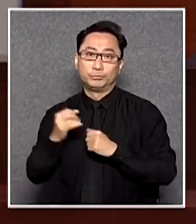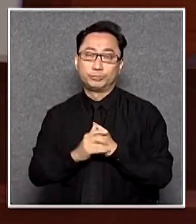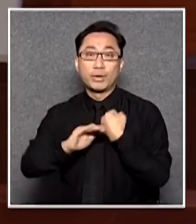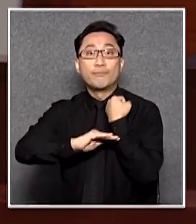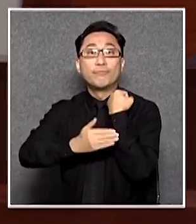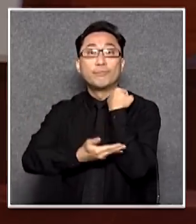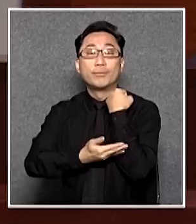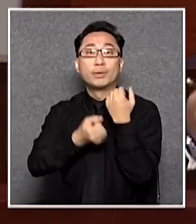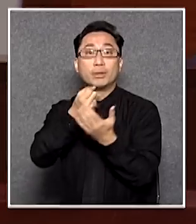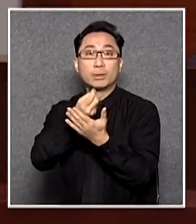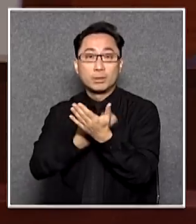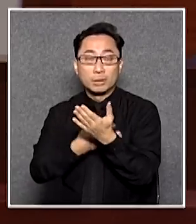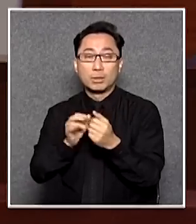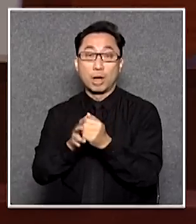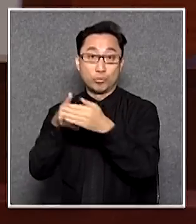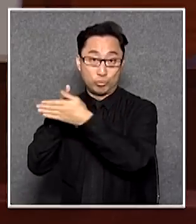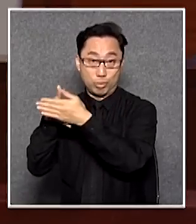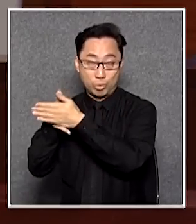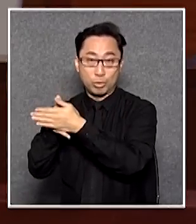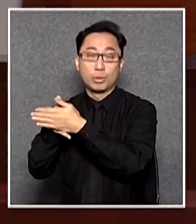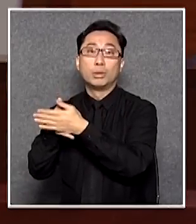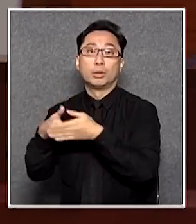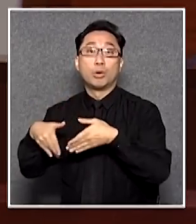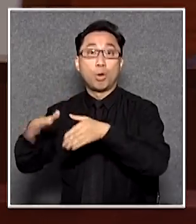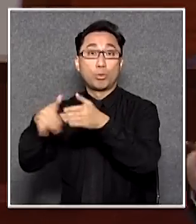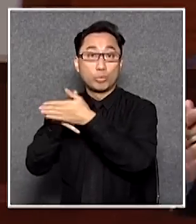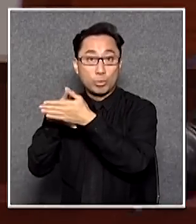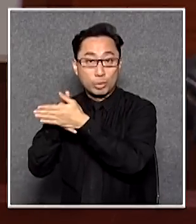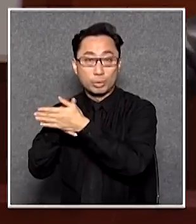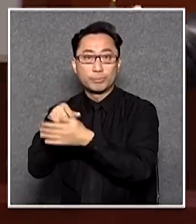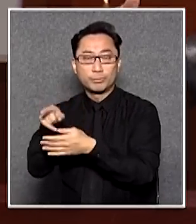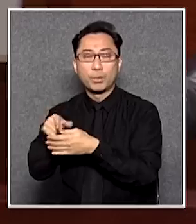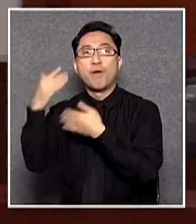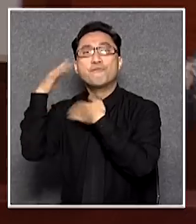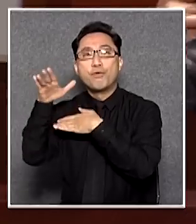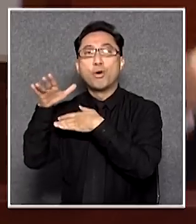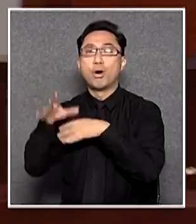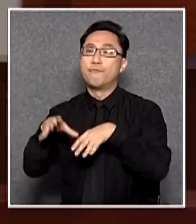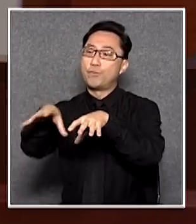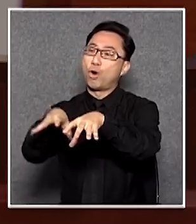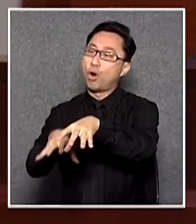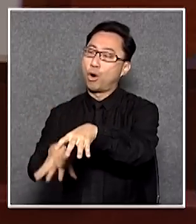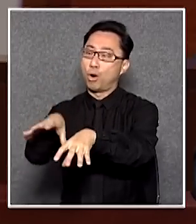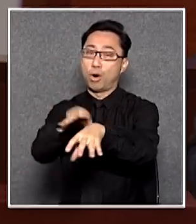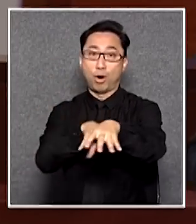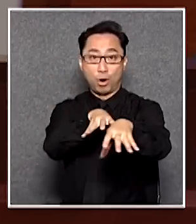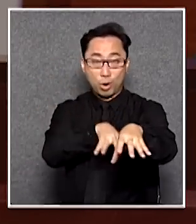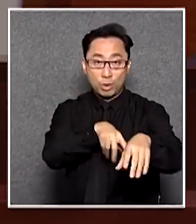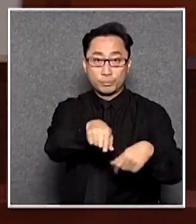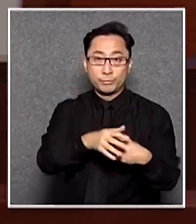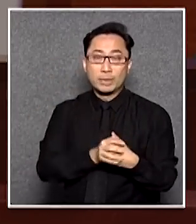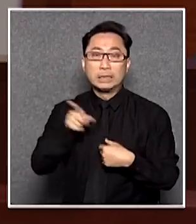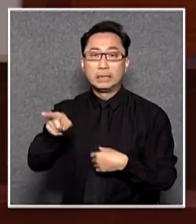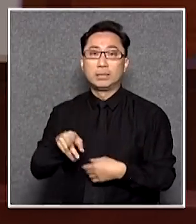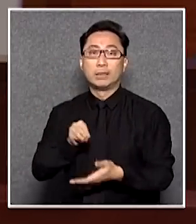上就是阻礙阻礙你現在將這些貨物放在行人道上那些店舖你現在就要定